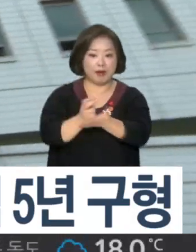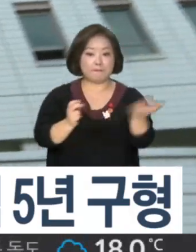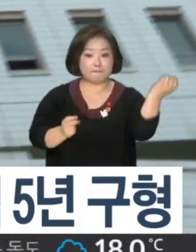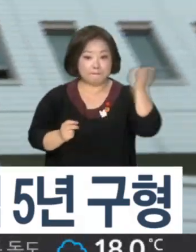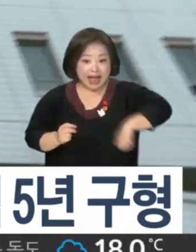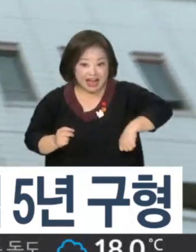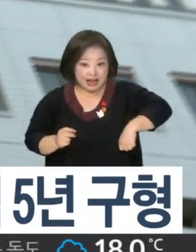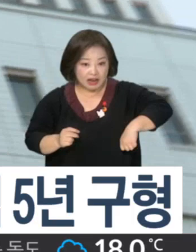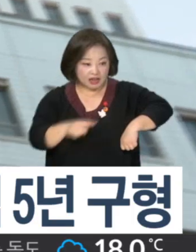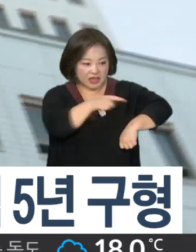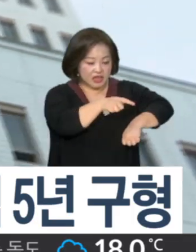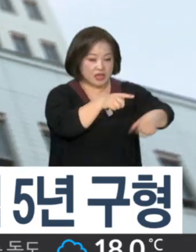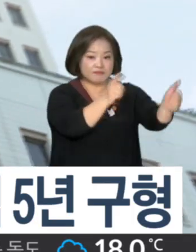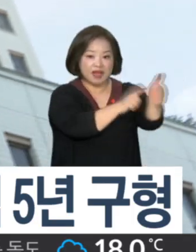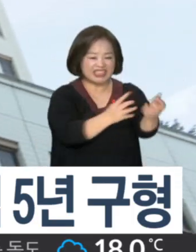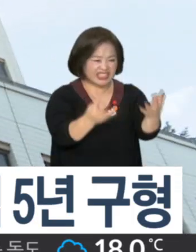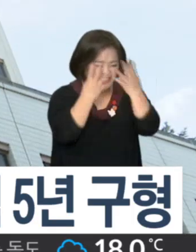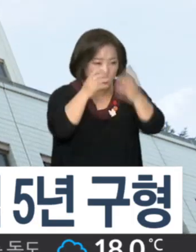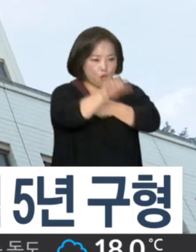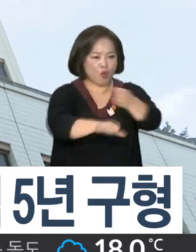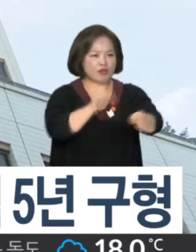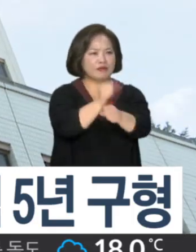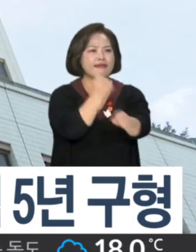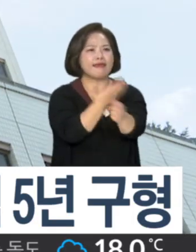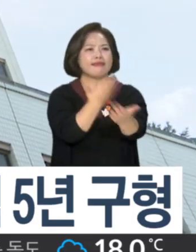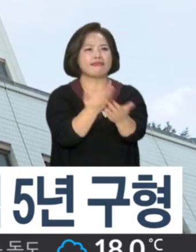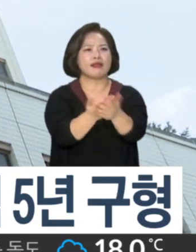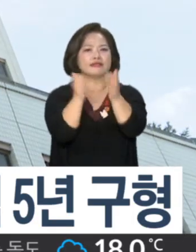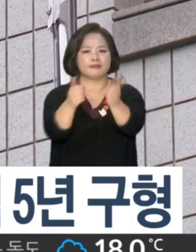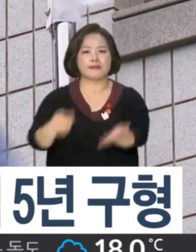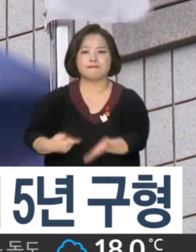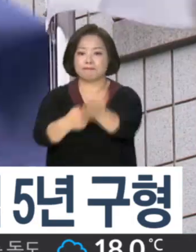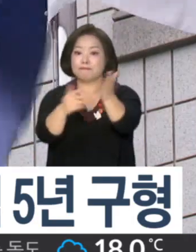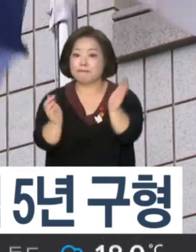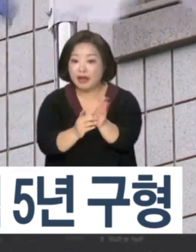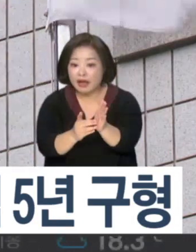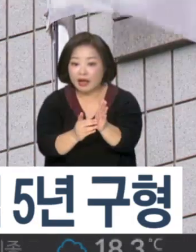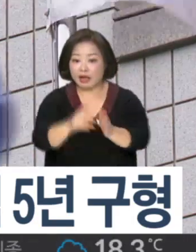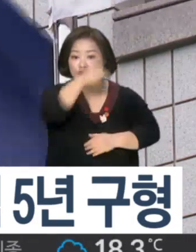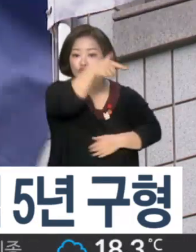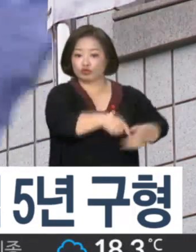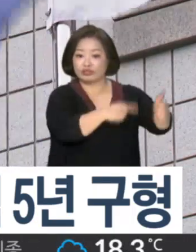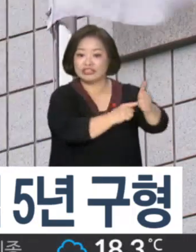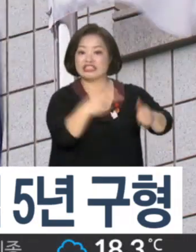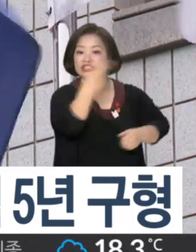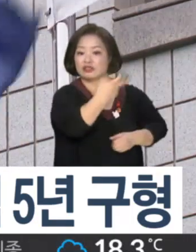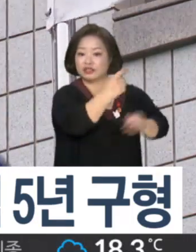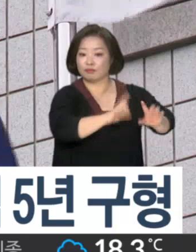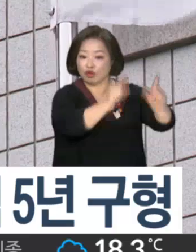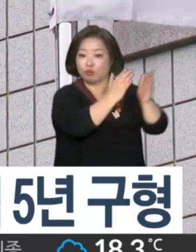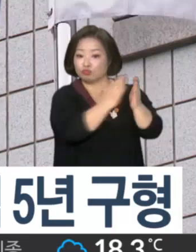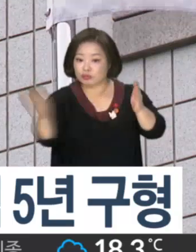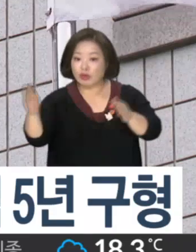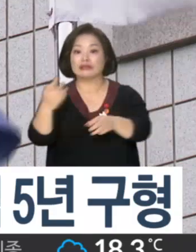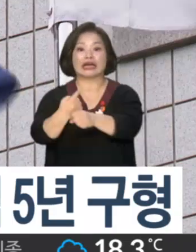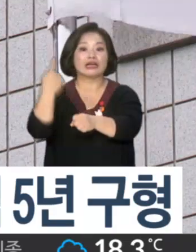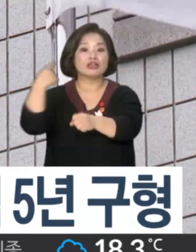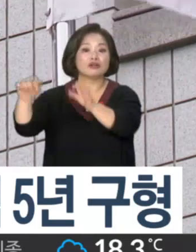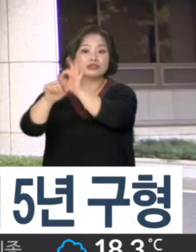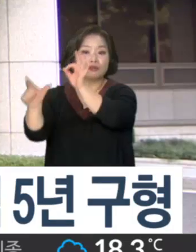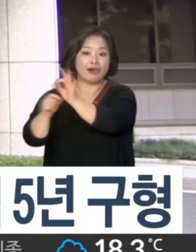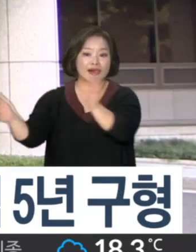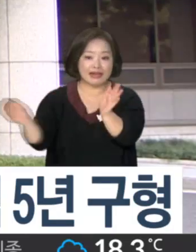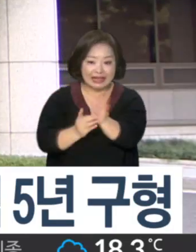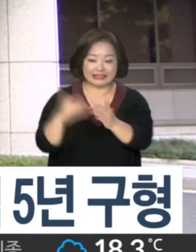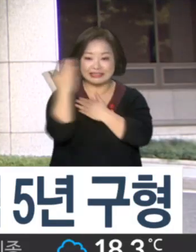징역 5년을 선고해달라고 재판부에 요청했습니다. 구 씨는 2020년부터 작년 10월까지 병역